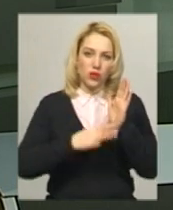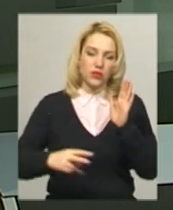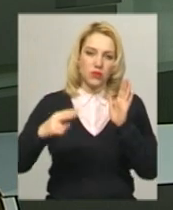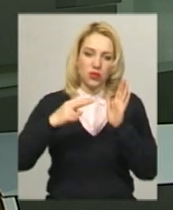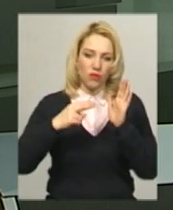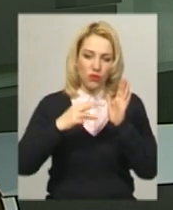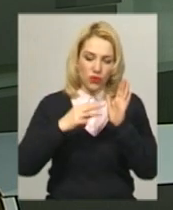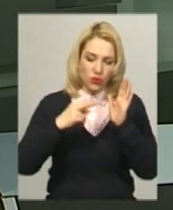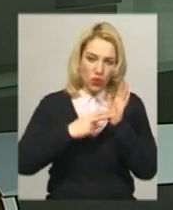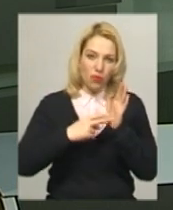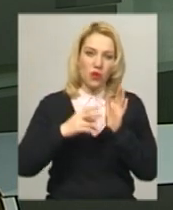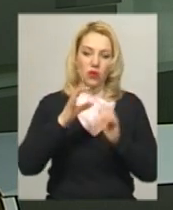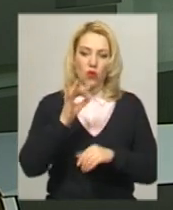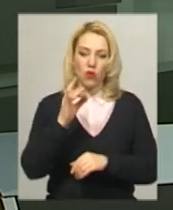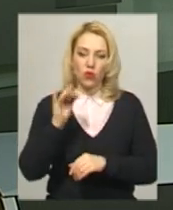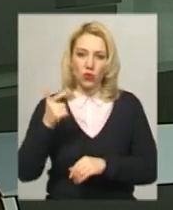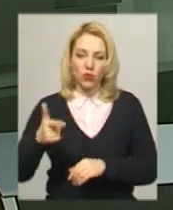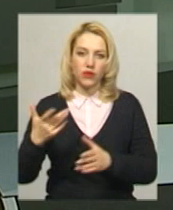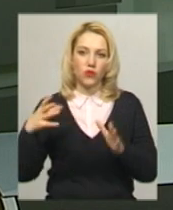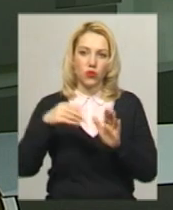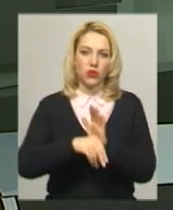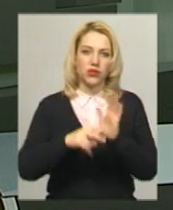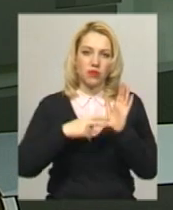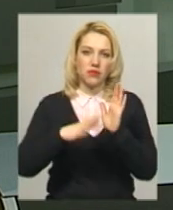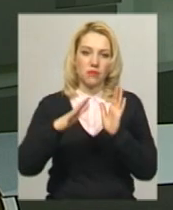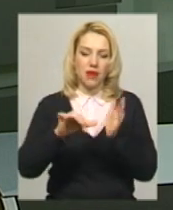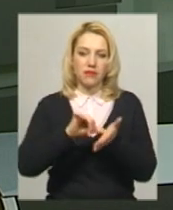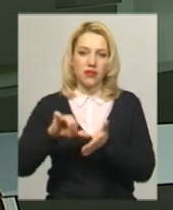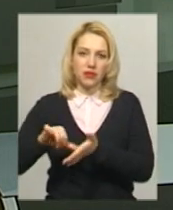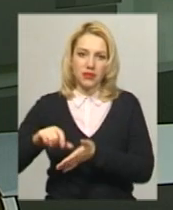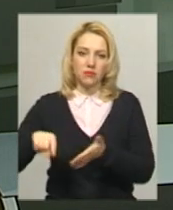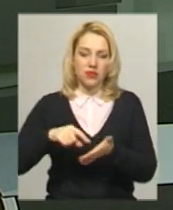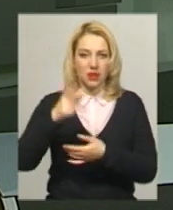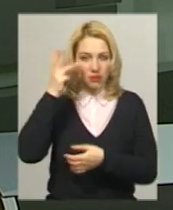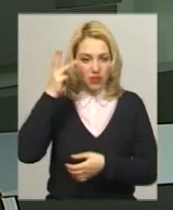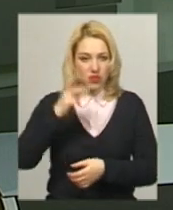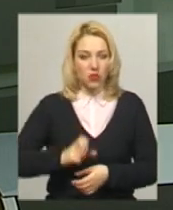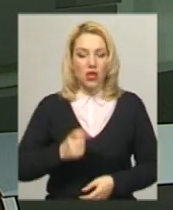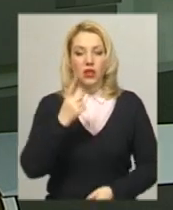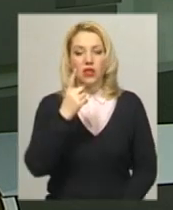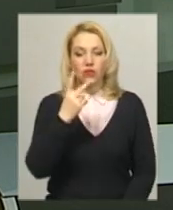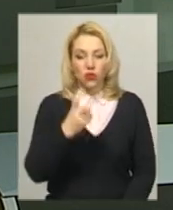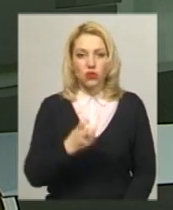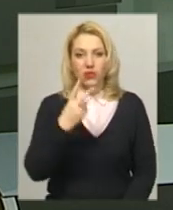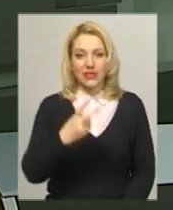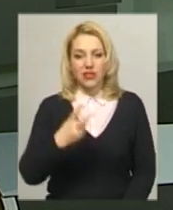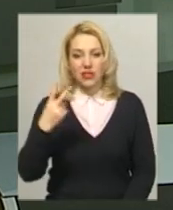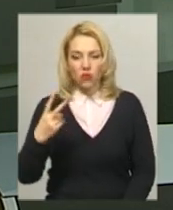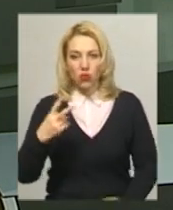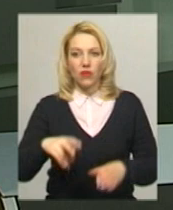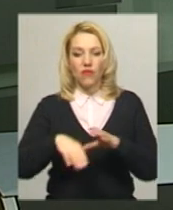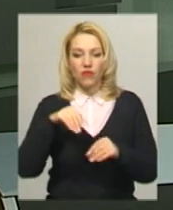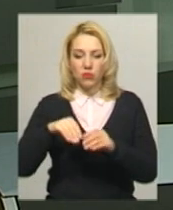-го округу, до якої входили 85 дільниць міста Хмельницького. На 222 виборчих дільницях